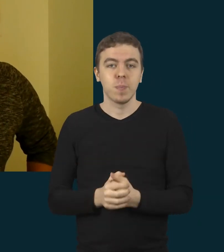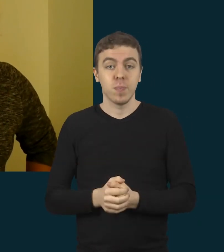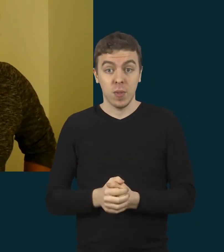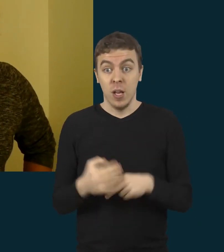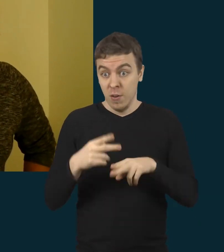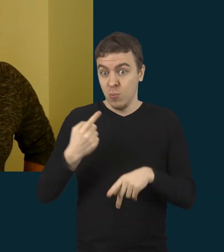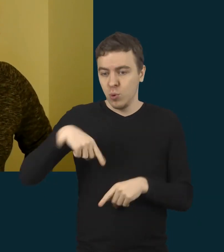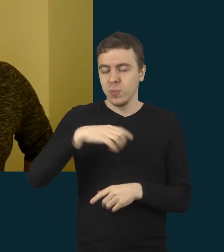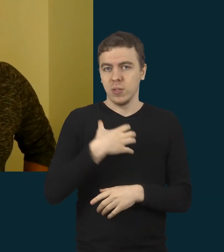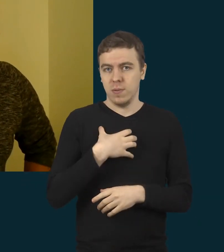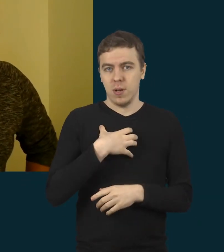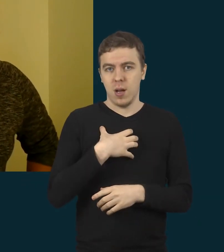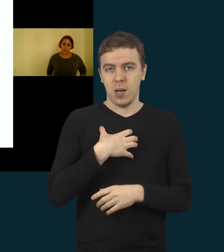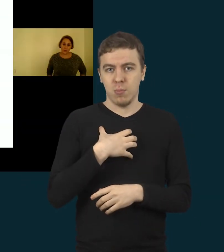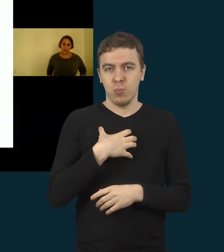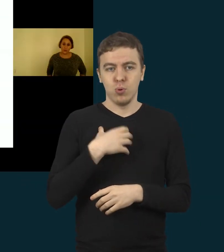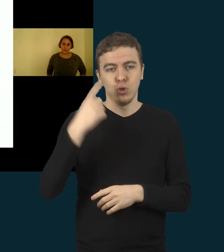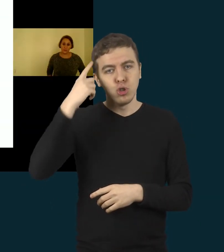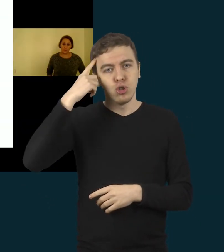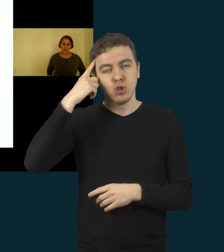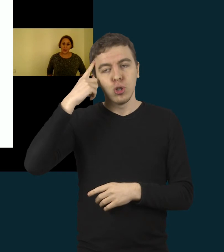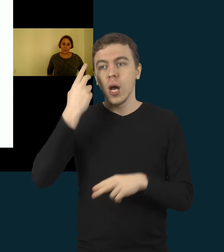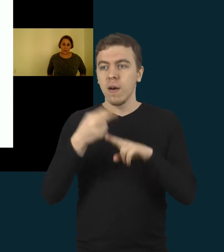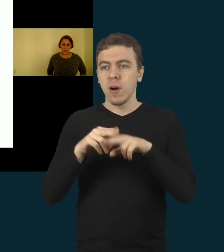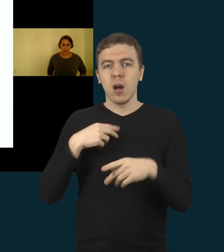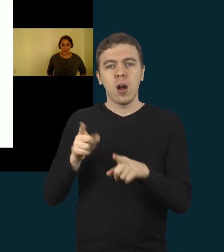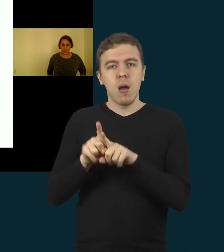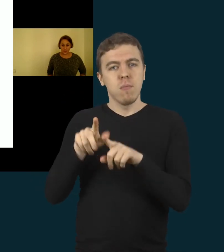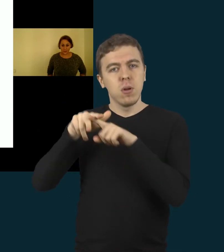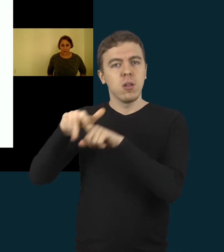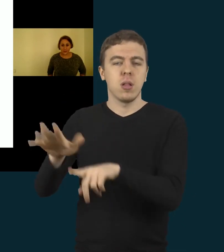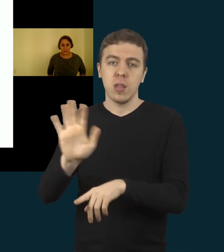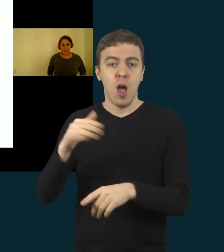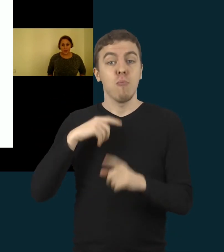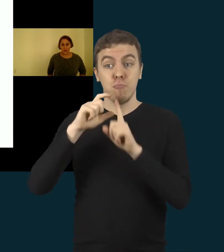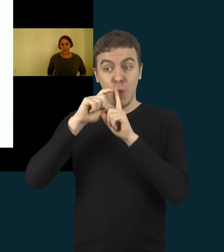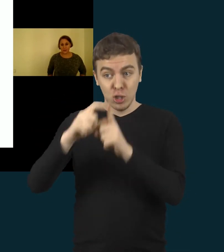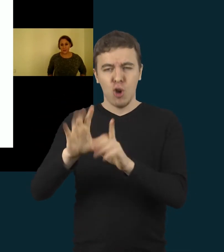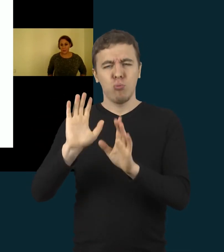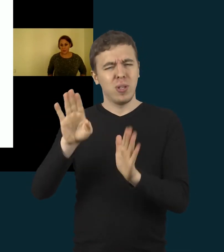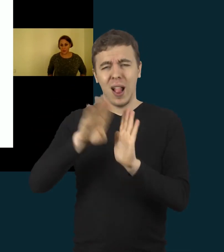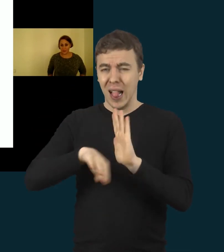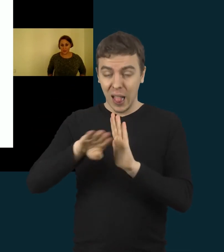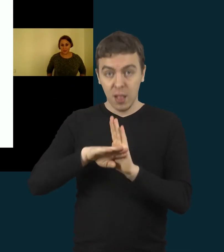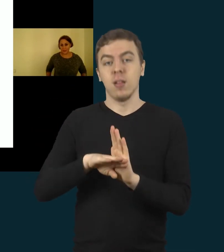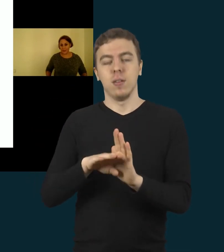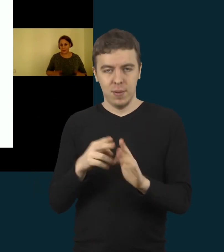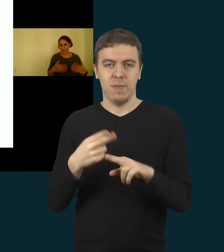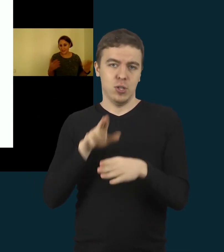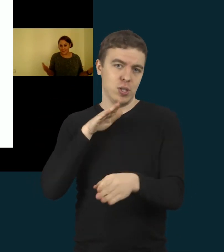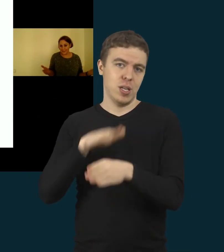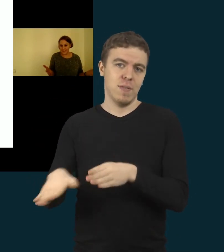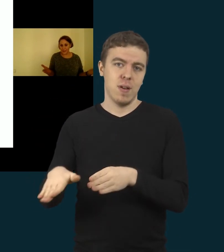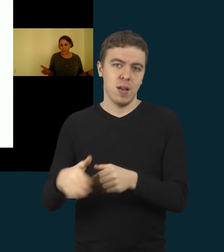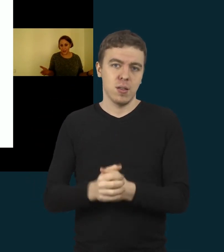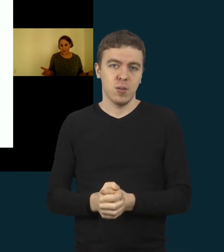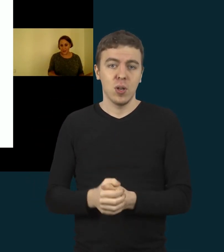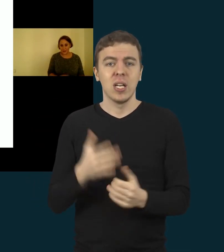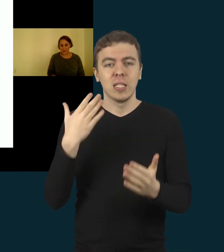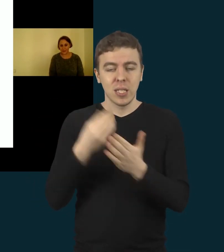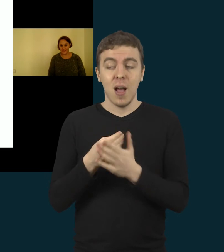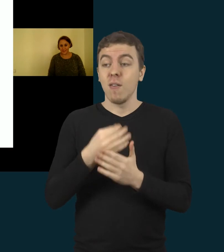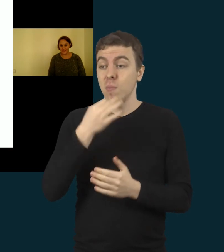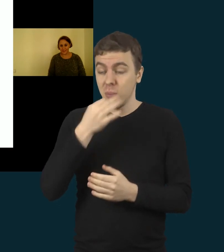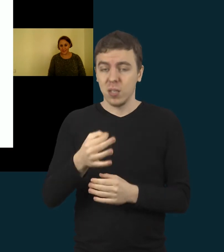išgirsti, kad mes vis dėl to, ką pažadėjom, tą įvykdėm ir netesėjom savo